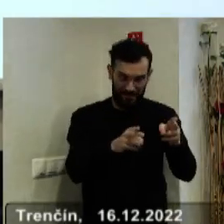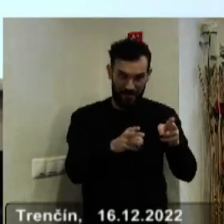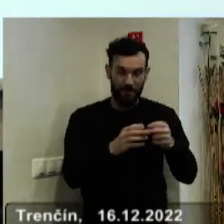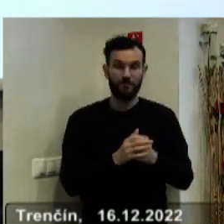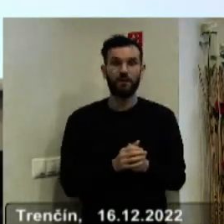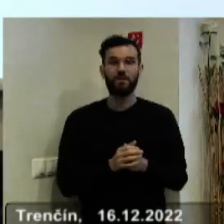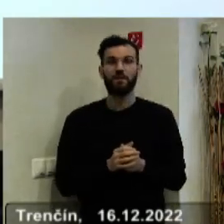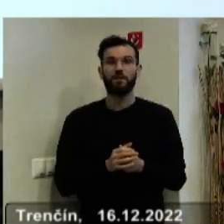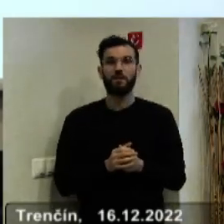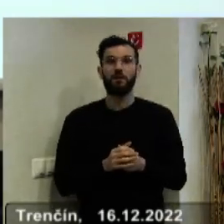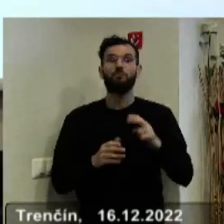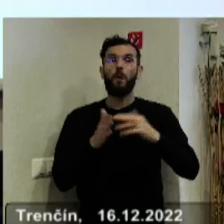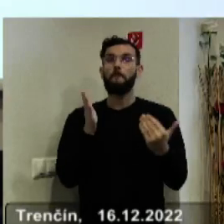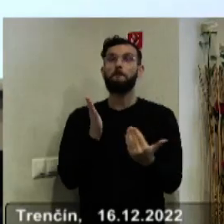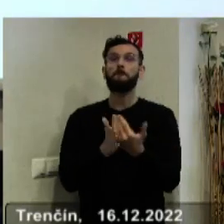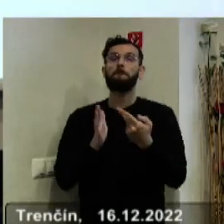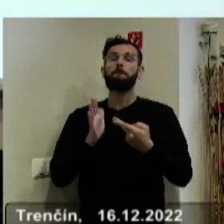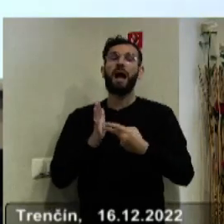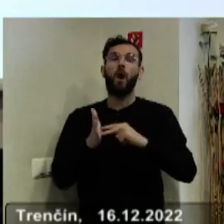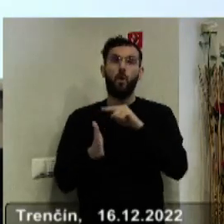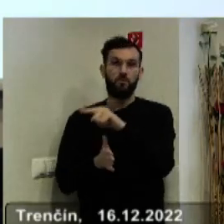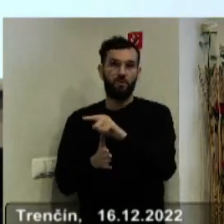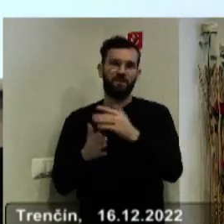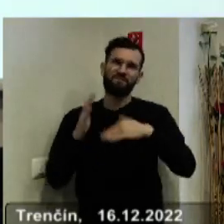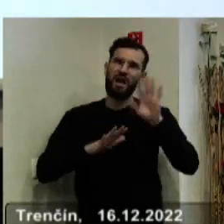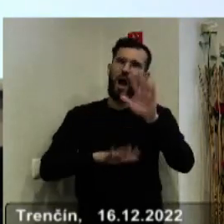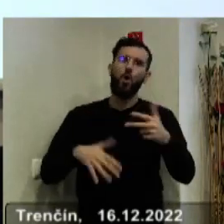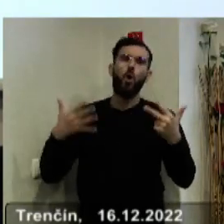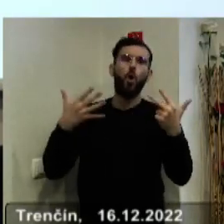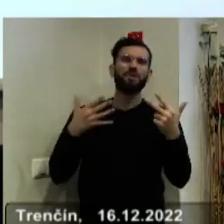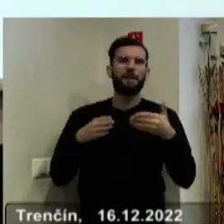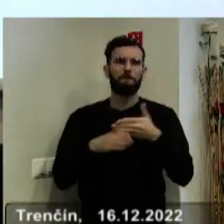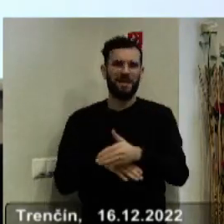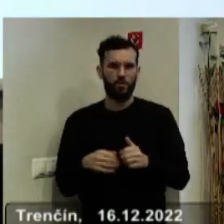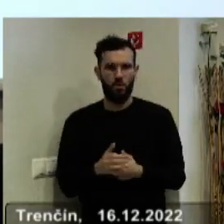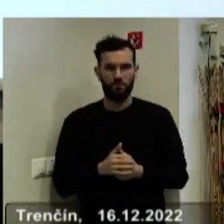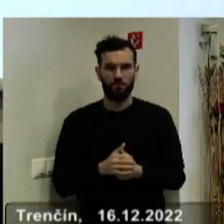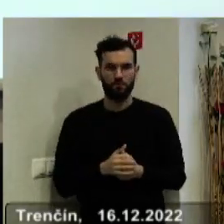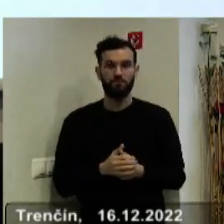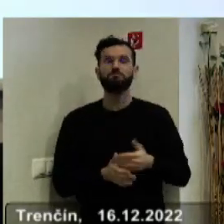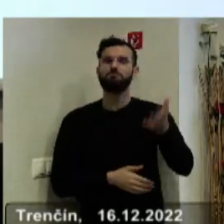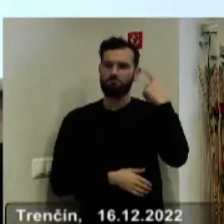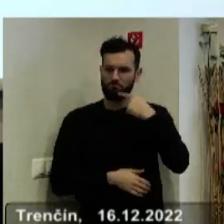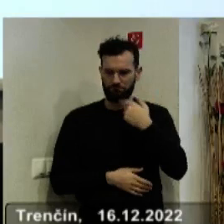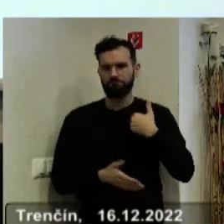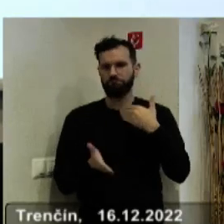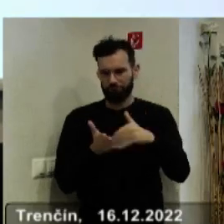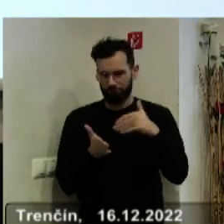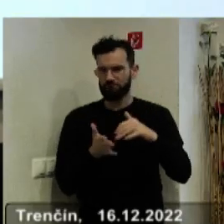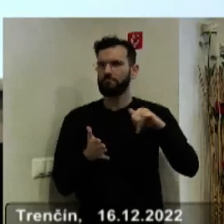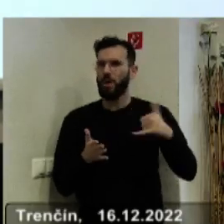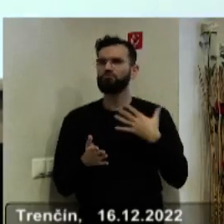11 miliónov a z plánu obnovy a odolností za viac ako 8 miliónov. Ako už spomínal pán predseda, pokračujeme v